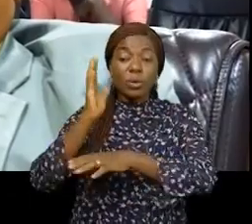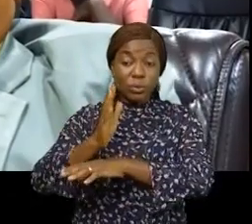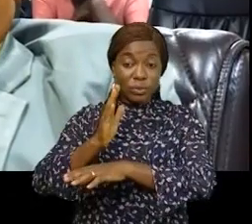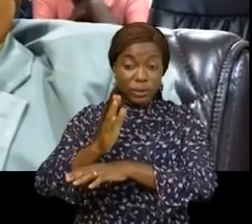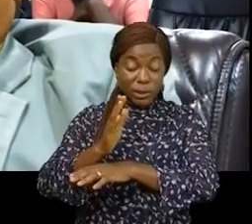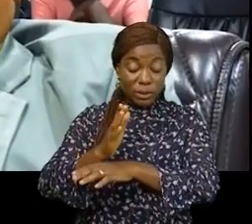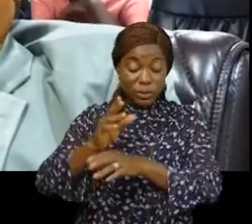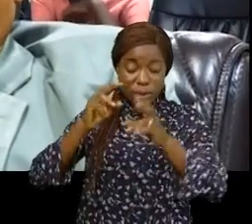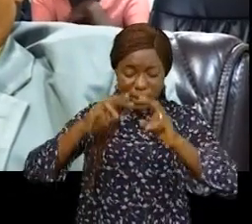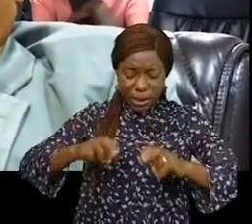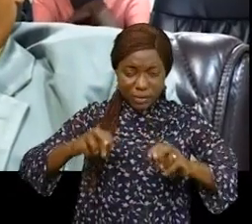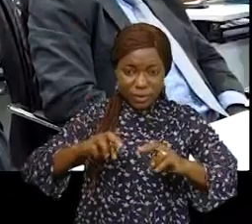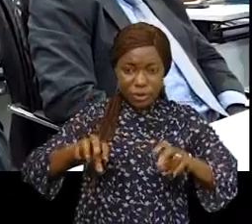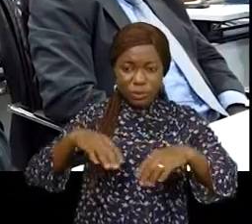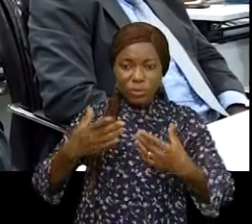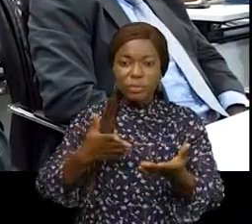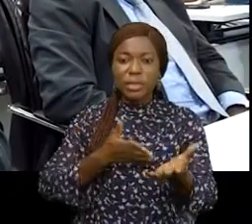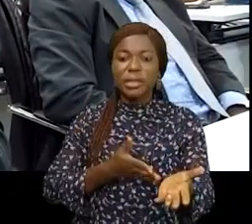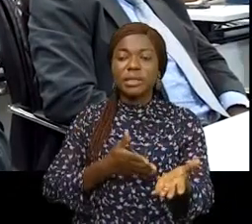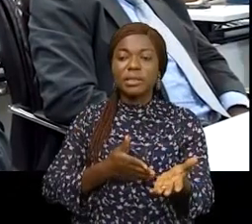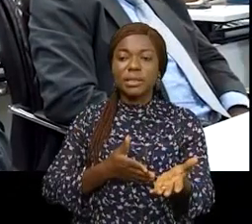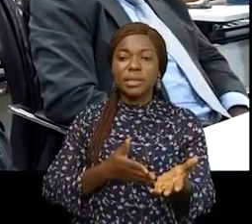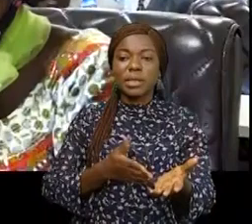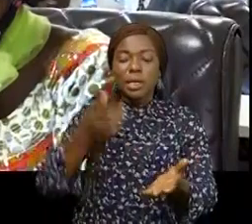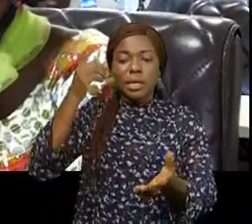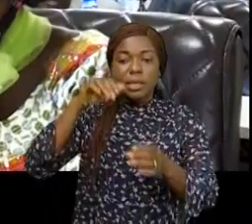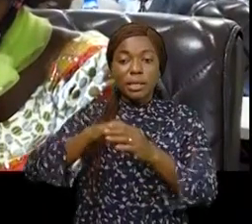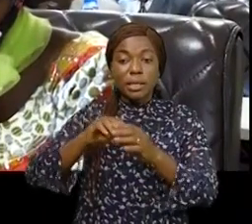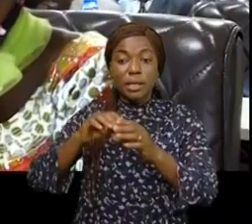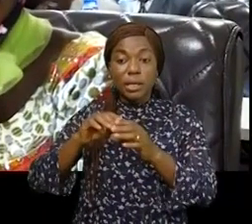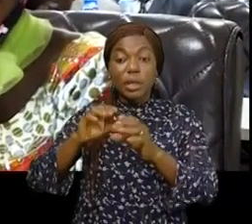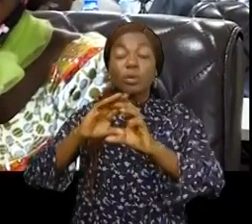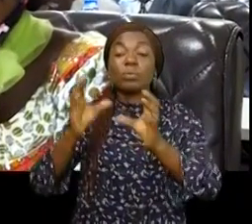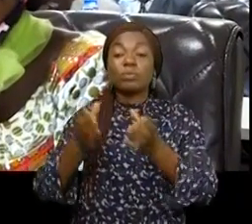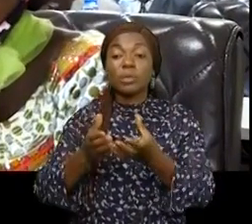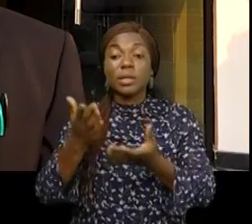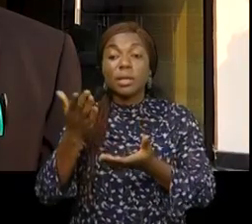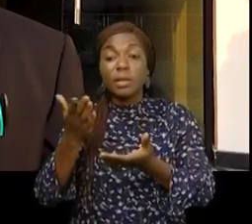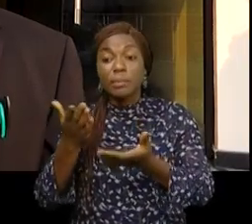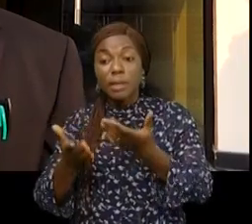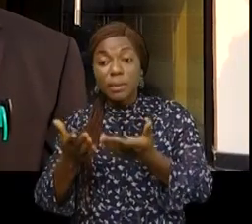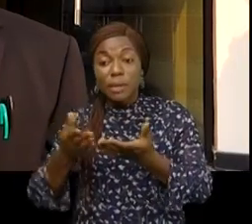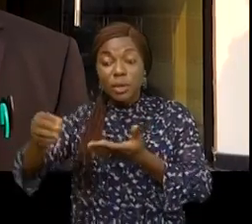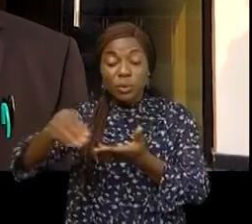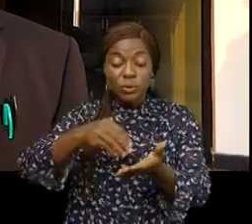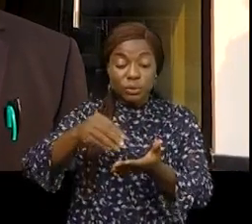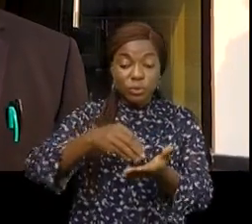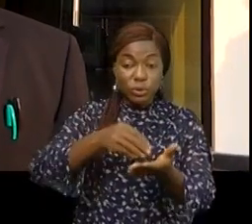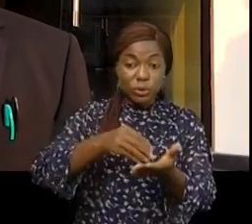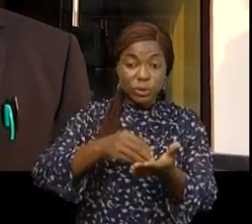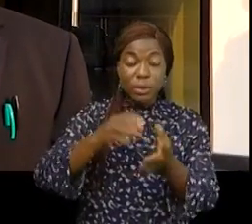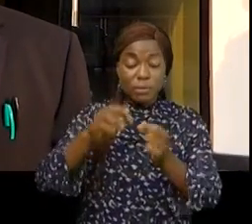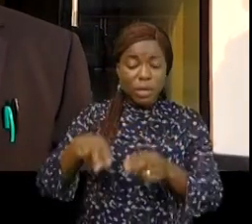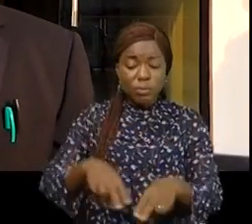'examiner comment venir à la rescousse de ces communautés à travers nos contributions locales mais quelles